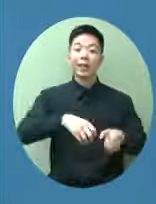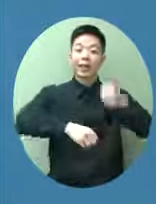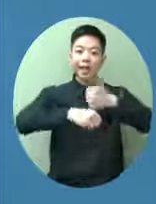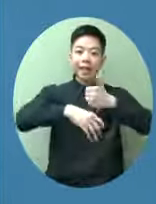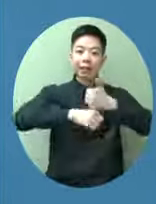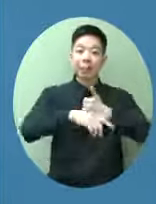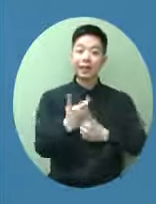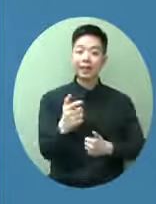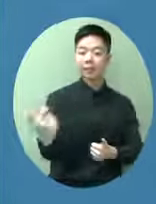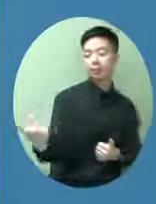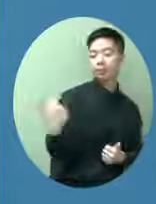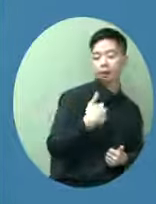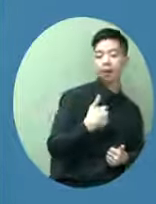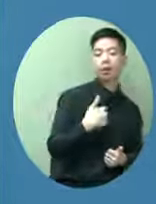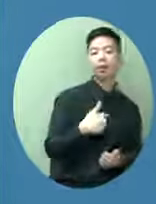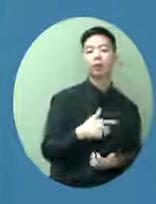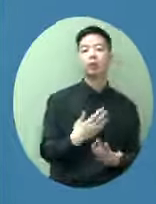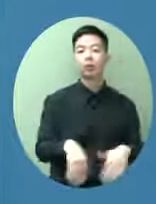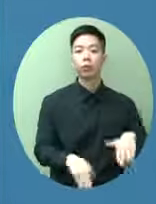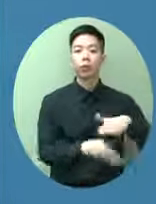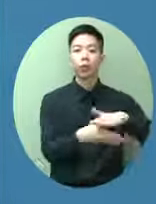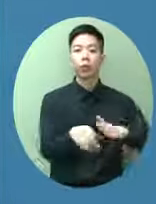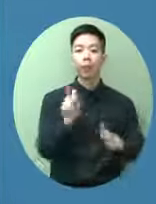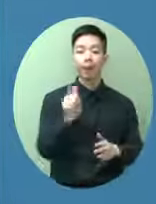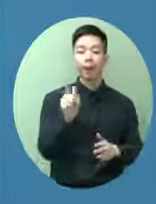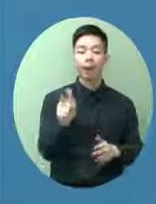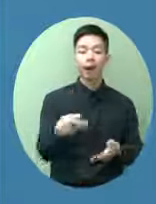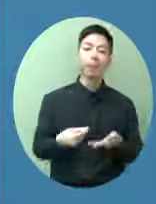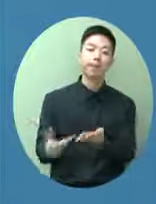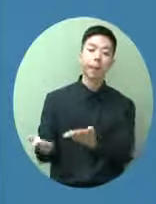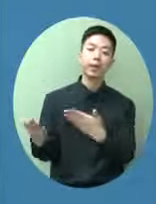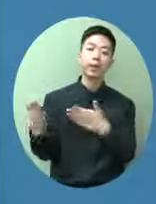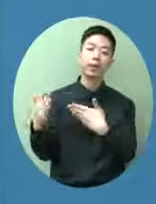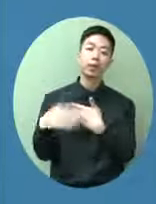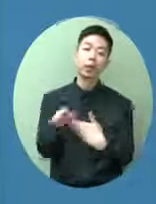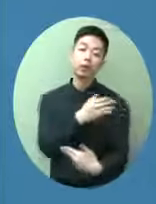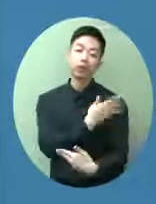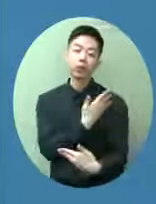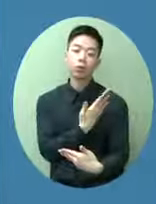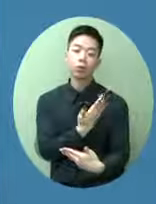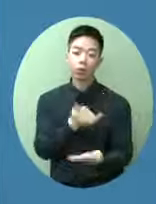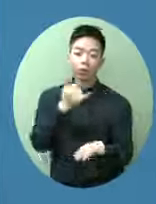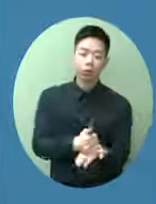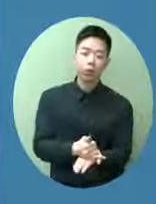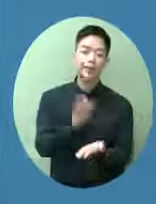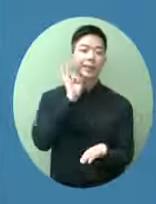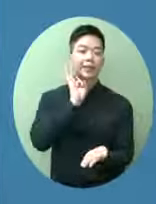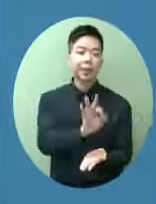這接近八百個單位給外籍用工回來在這裏進行二十一天的檢疫